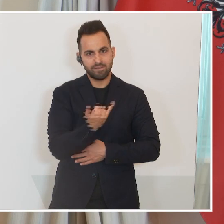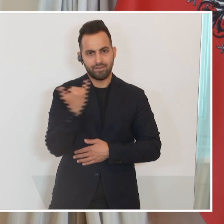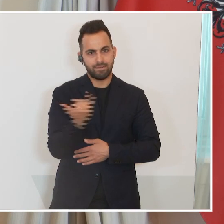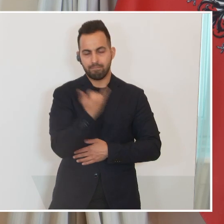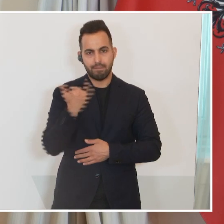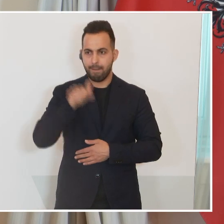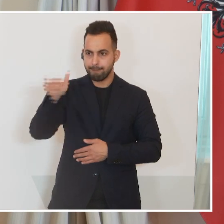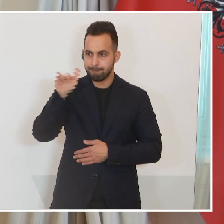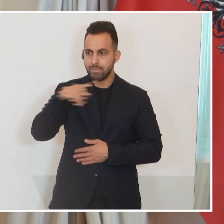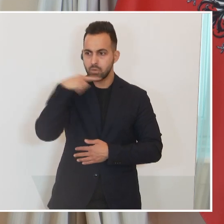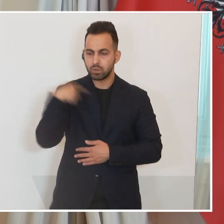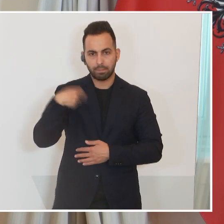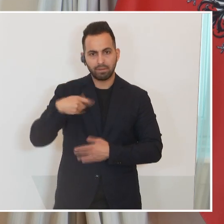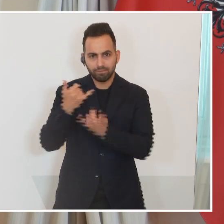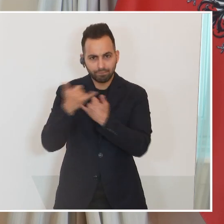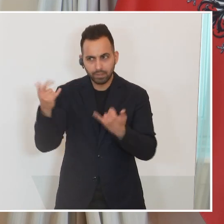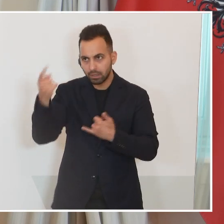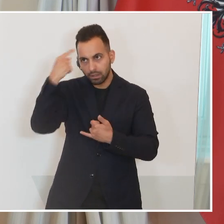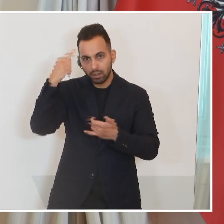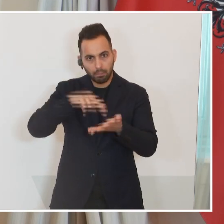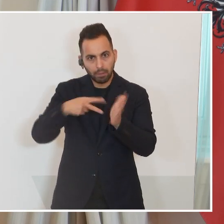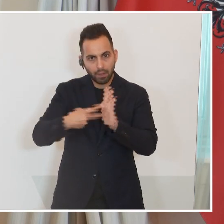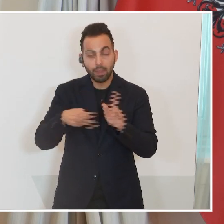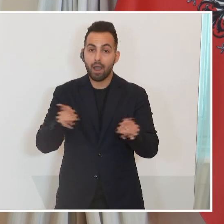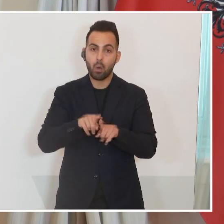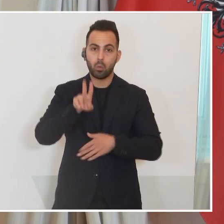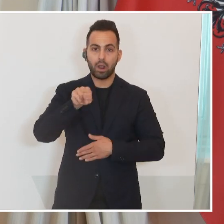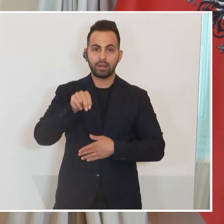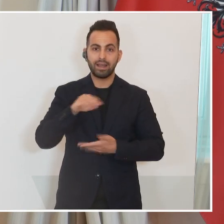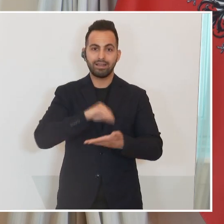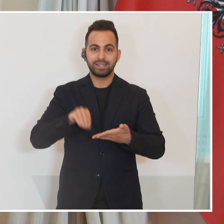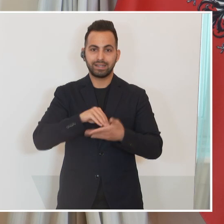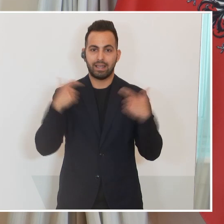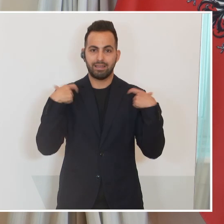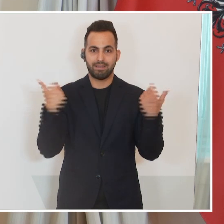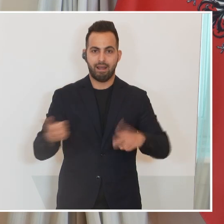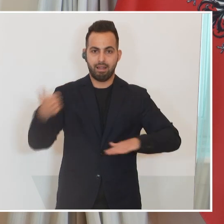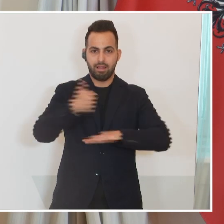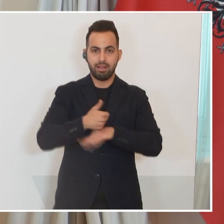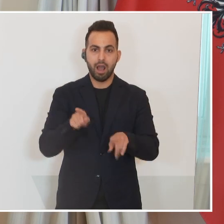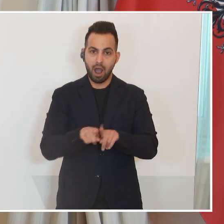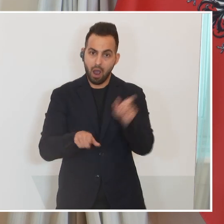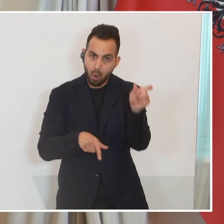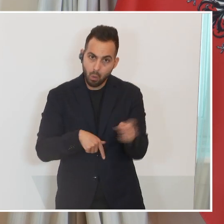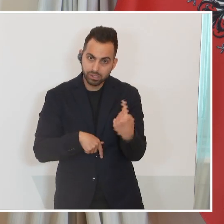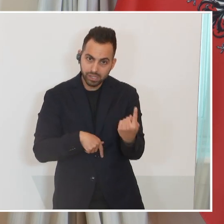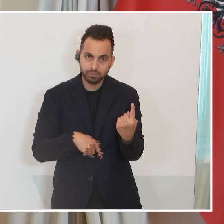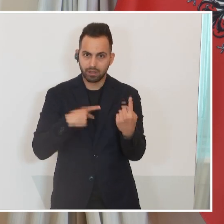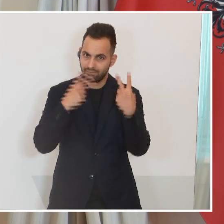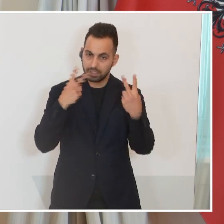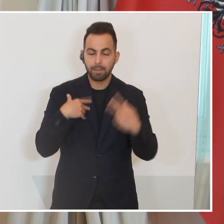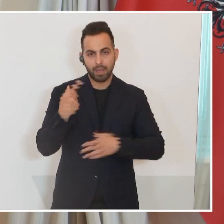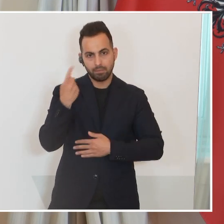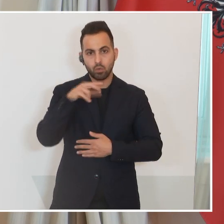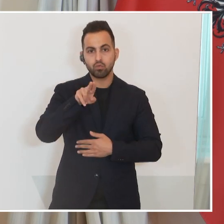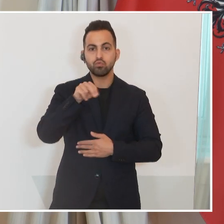wie er hier gedenkt, weiter vorzugehen. Gleiches Horn stößt der UN-Generalsekretär. Ich halte das für wichtig. Ich halte hier, wie gesagt, die UNO für